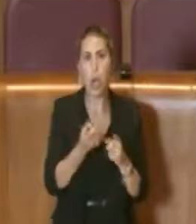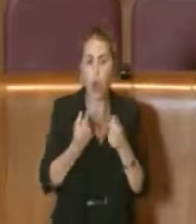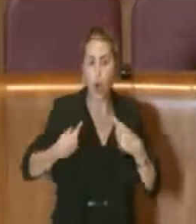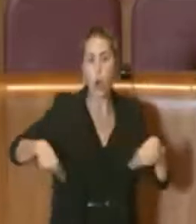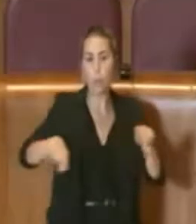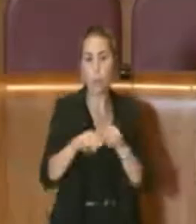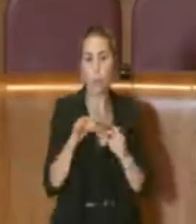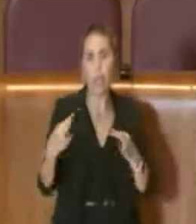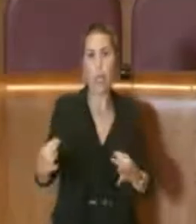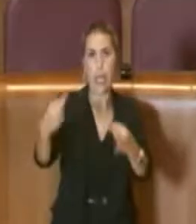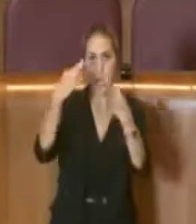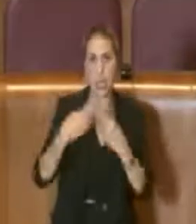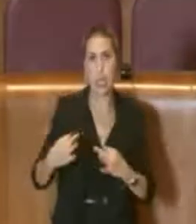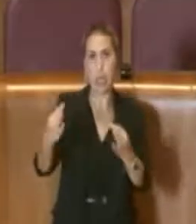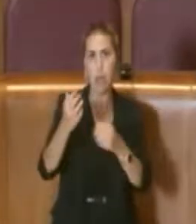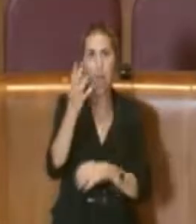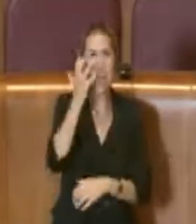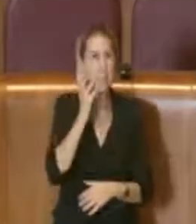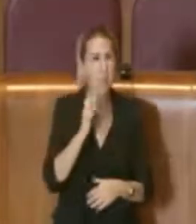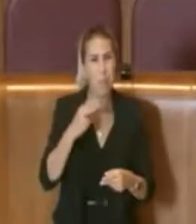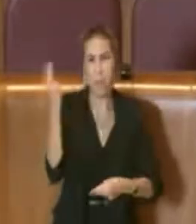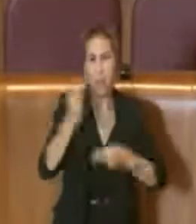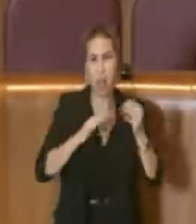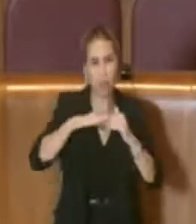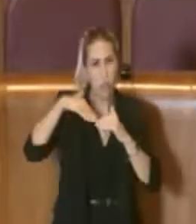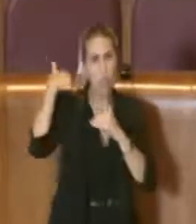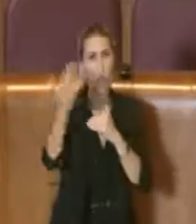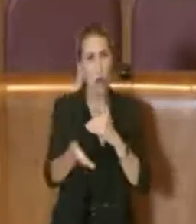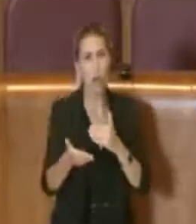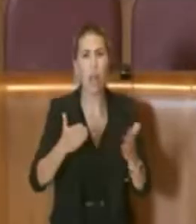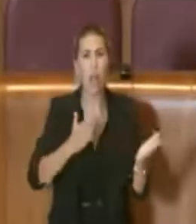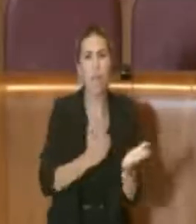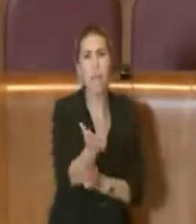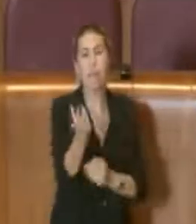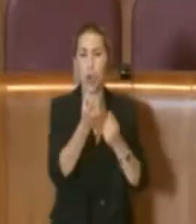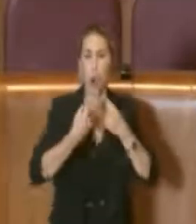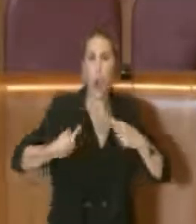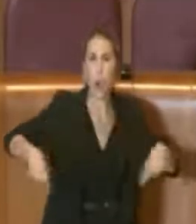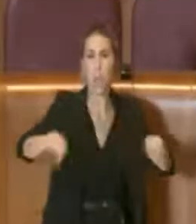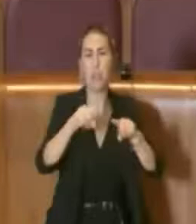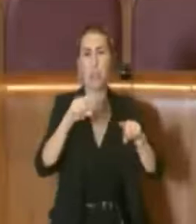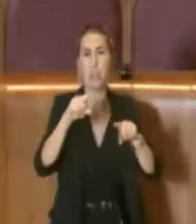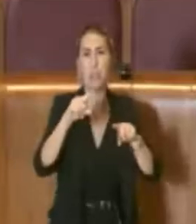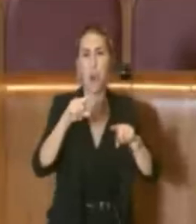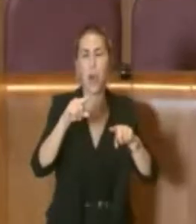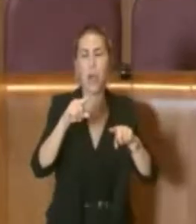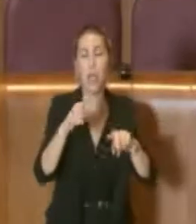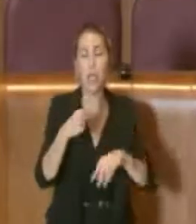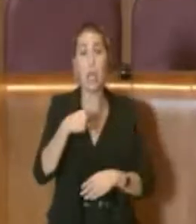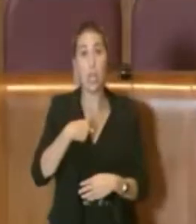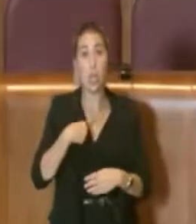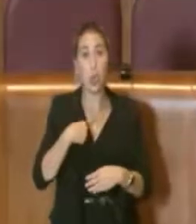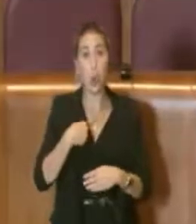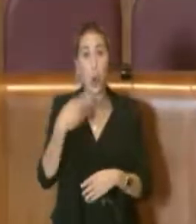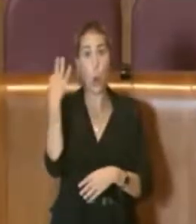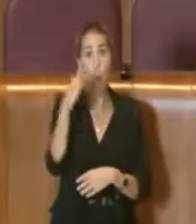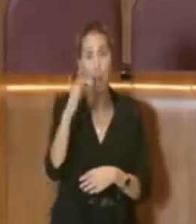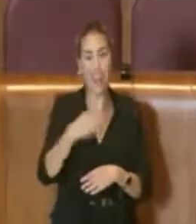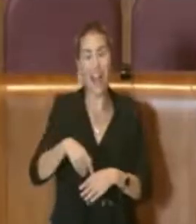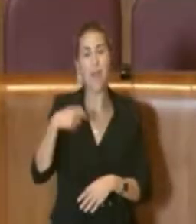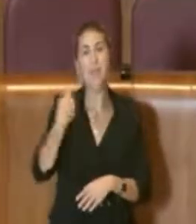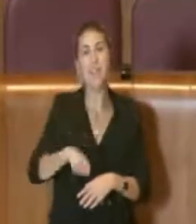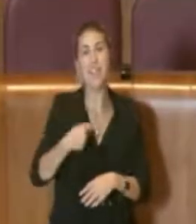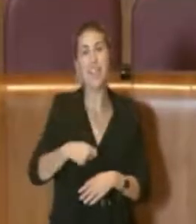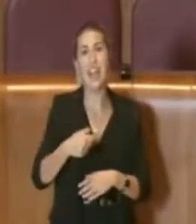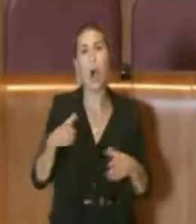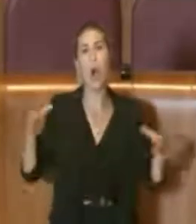diverse critiche per tutti questi debiti fuori bilancio che sono passati in Commissione, e io nella mia qualità di Presidente della